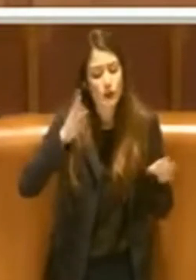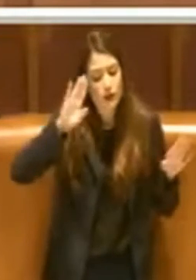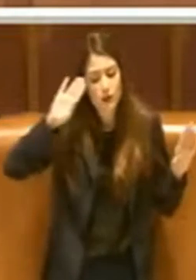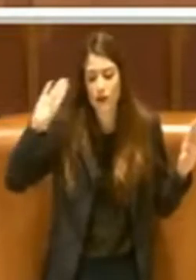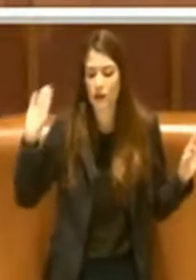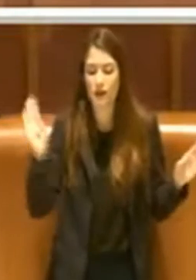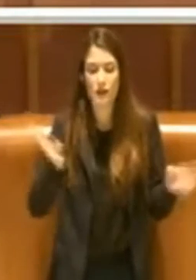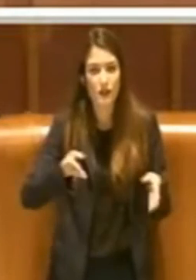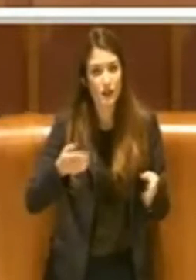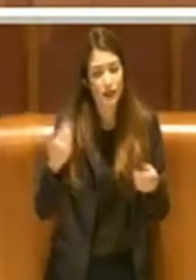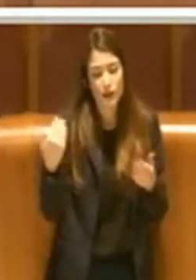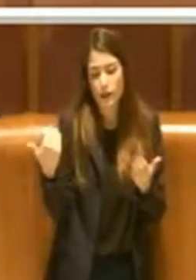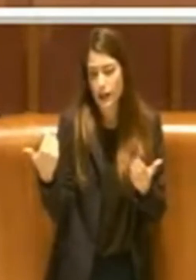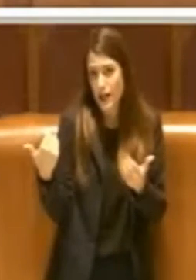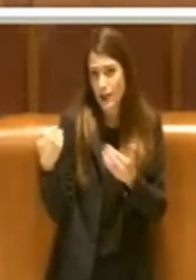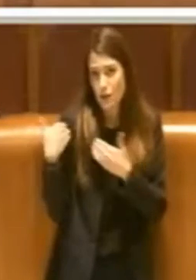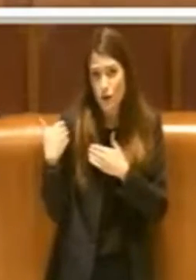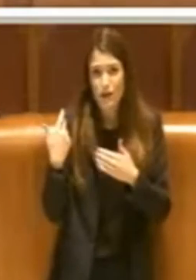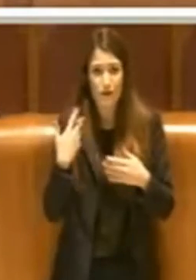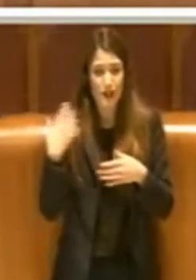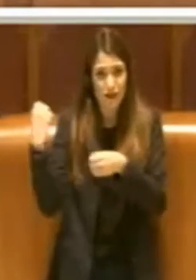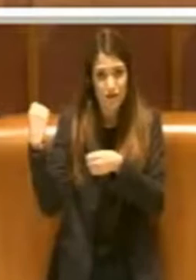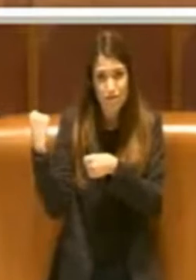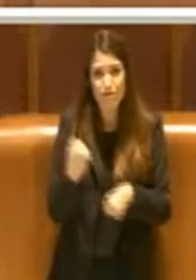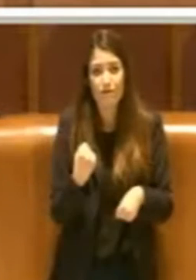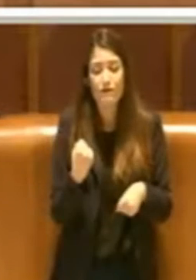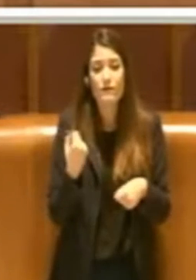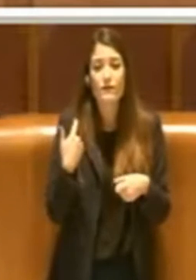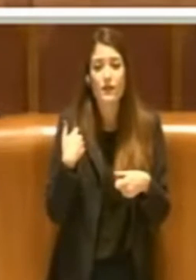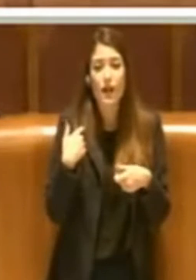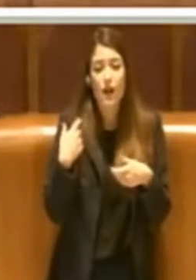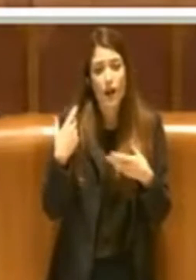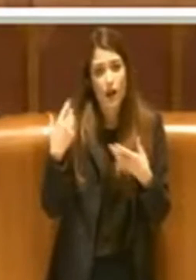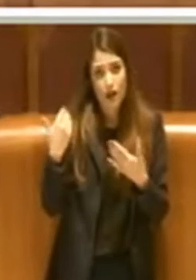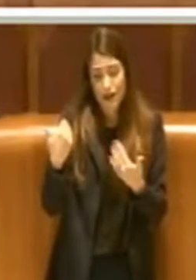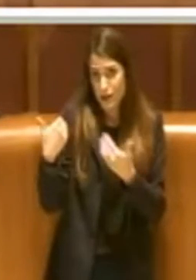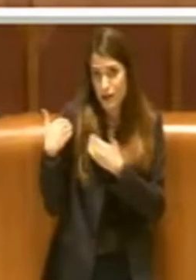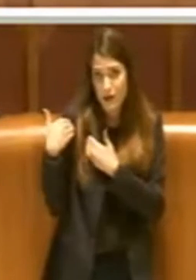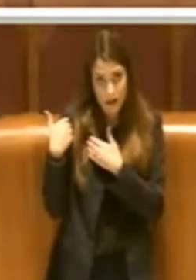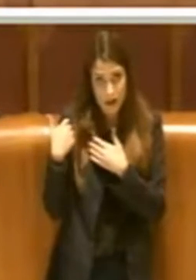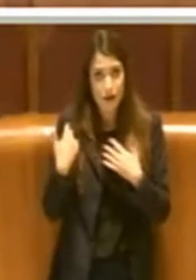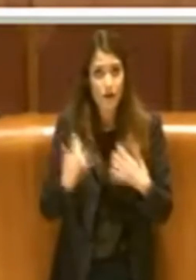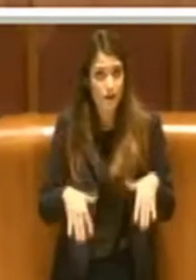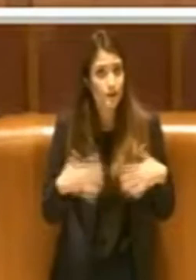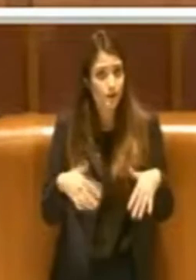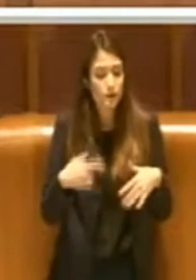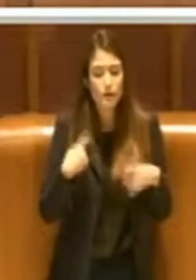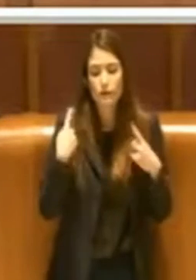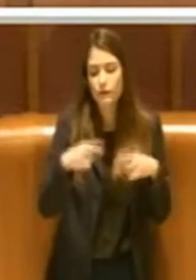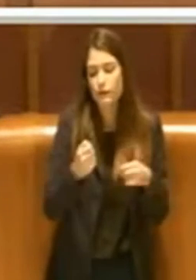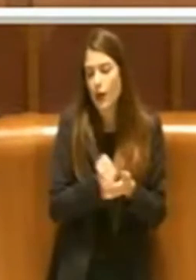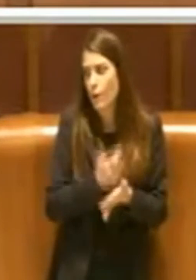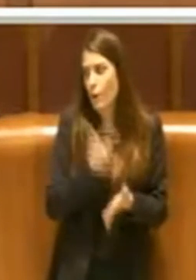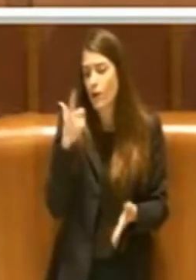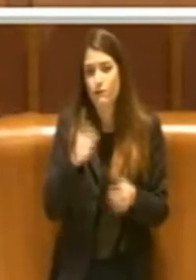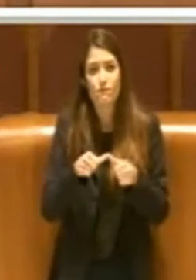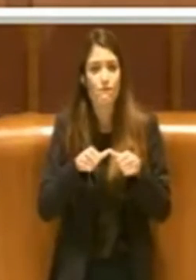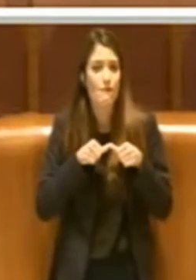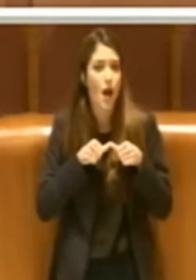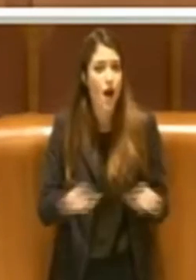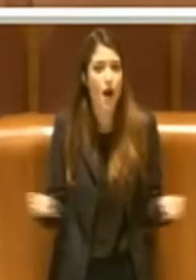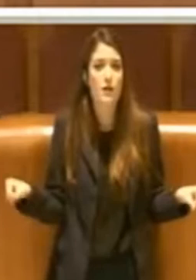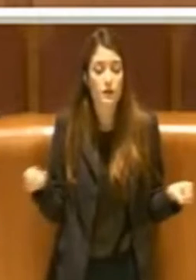alto senso delle istituzioni, con un alto senso di responsabilità e questo, devo dire, è fondamentale e va